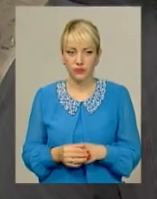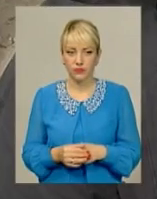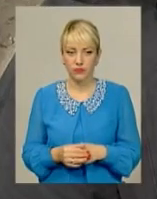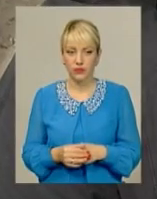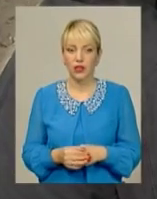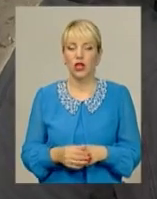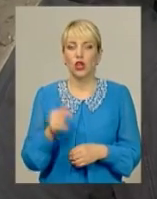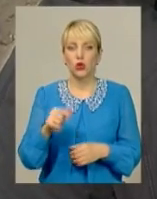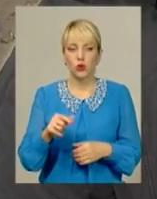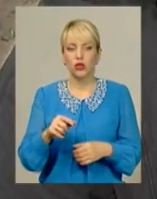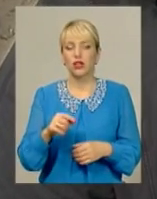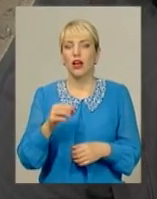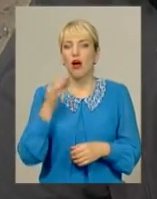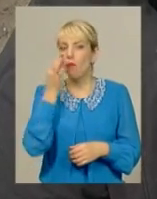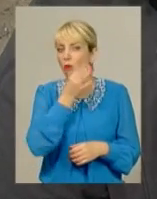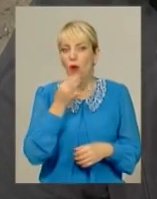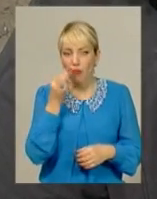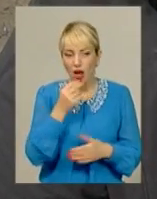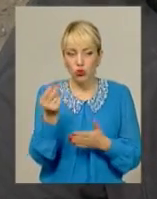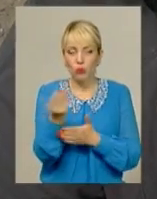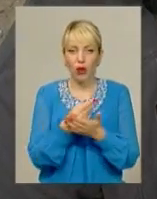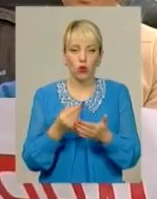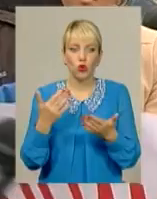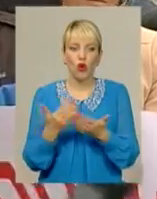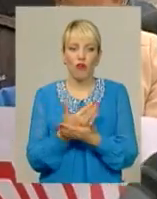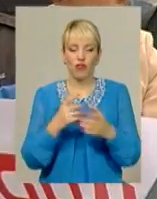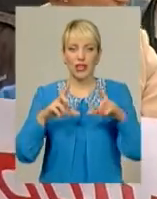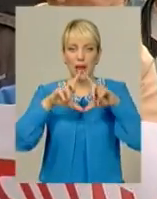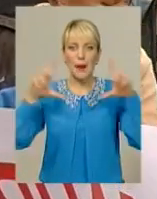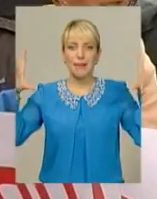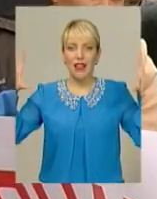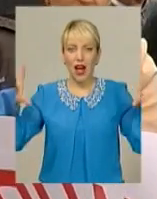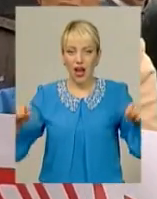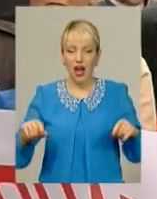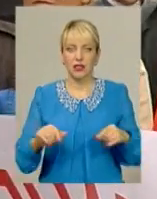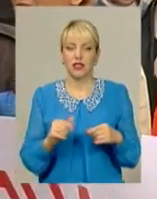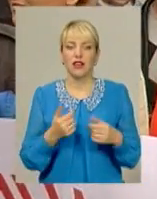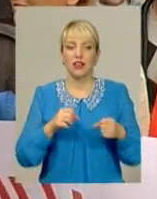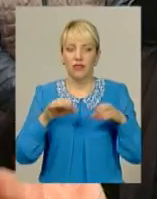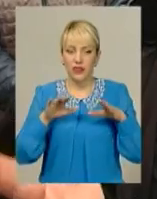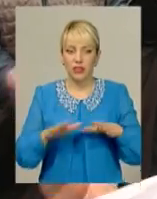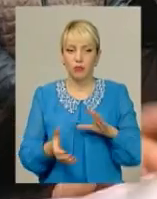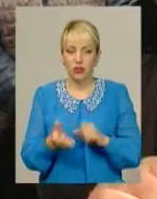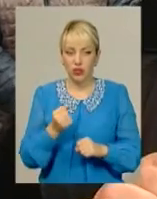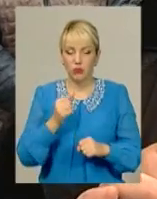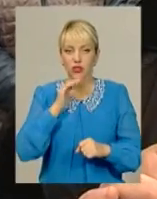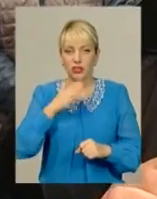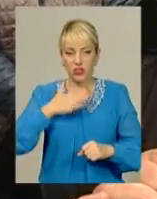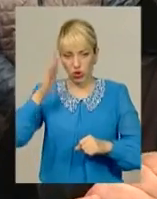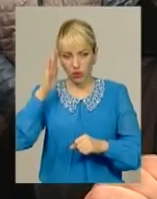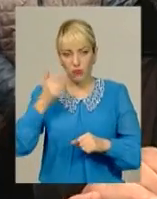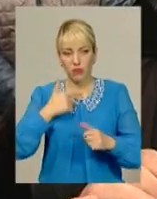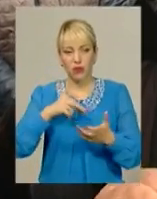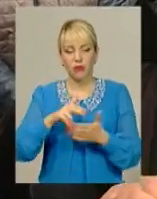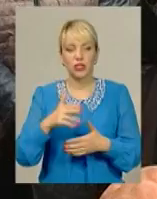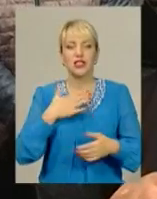Тут же помадою домальовують новий плакат і обурюються. Вирішили підтримати наших хлопців сьогодні тут. Сьогодні ми прийшли їх підтримати